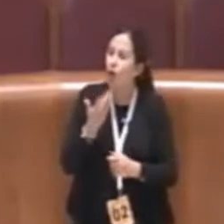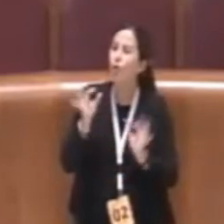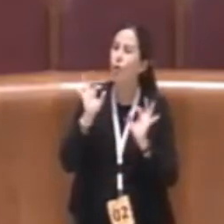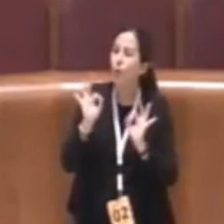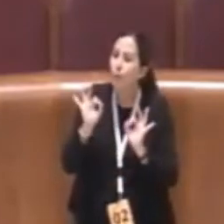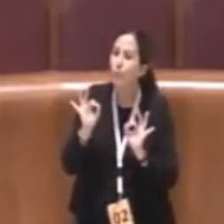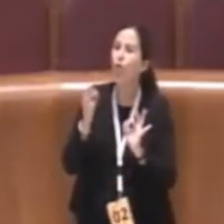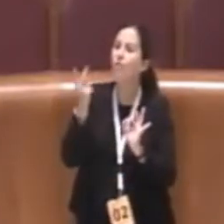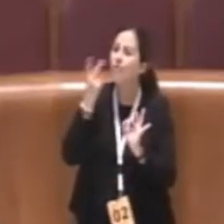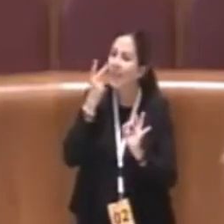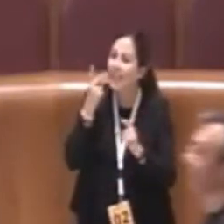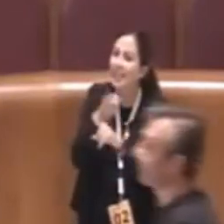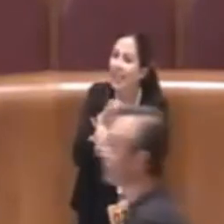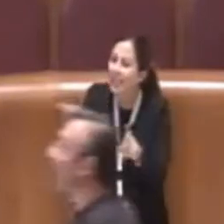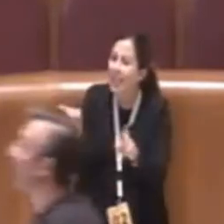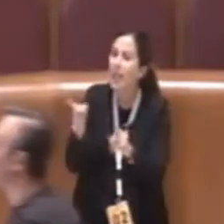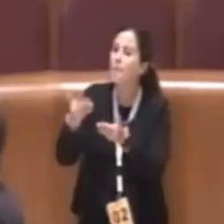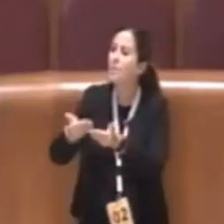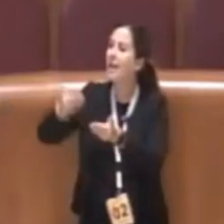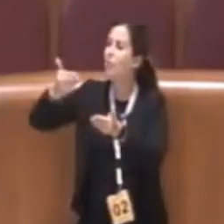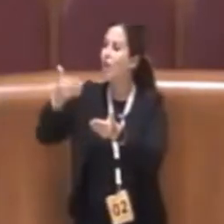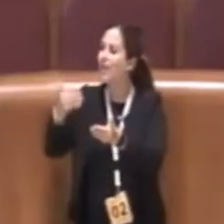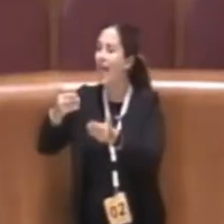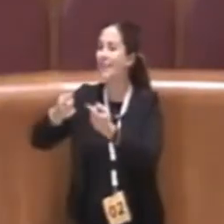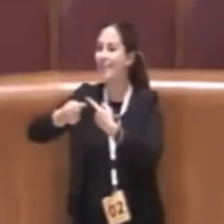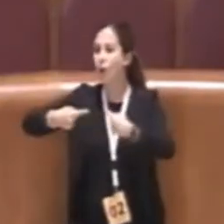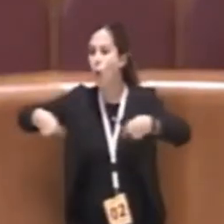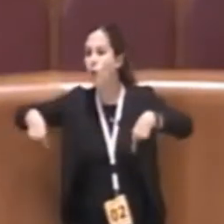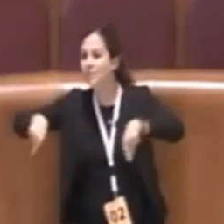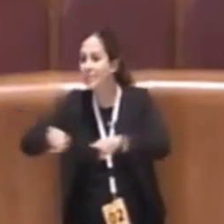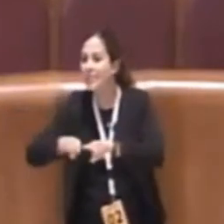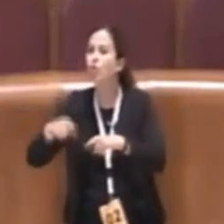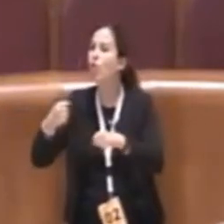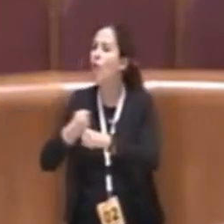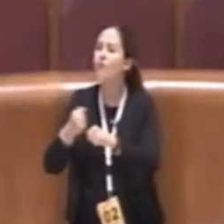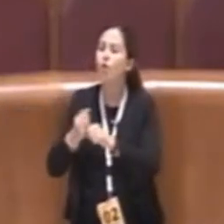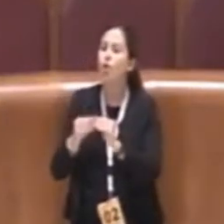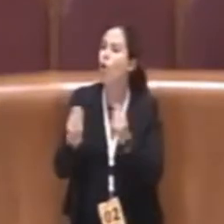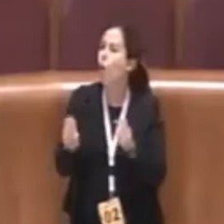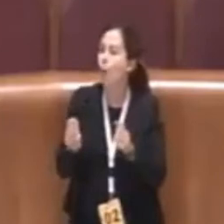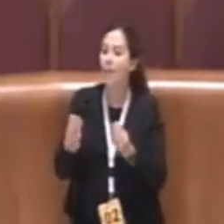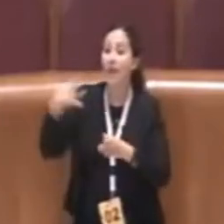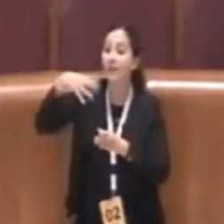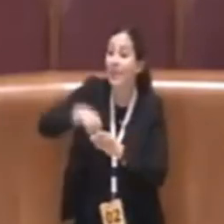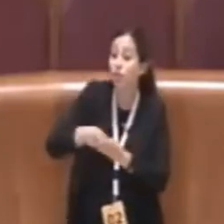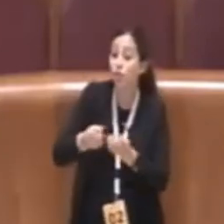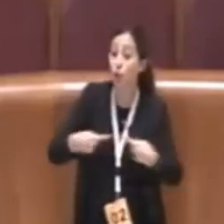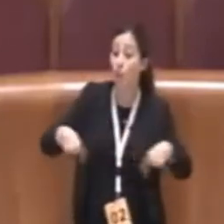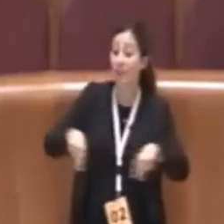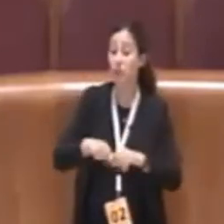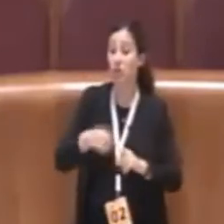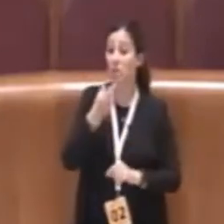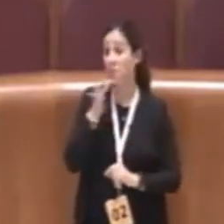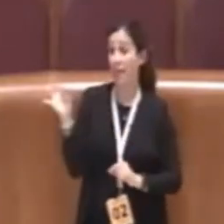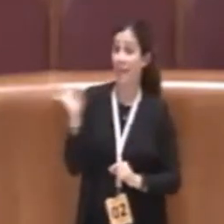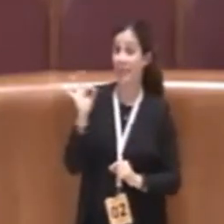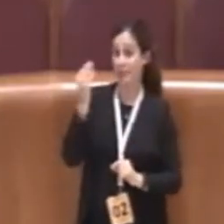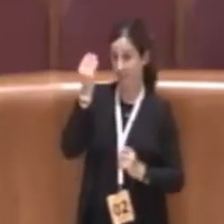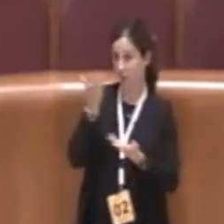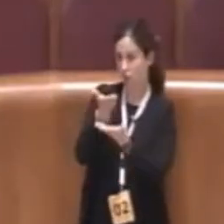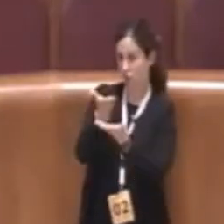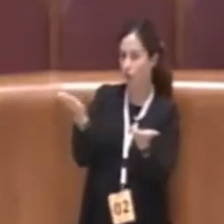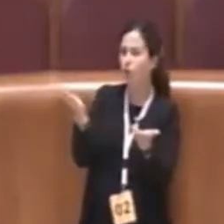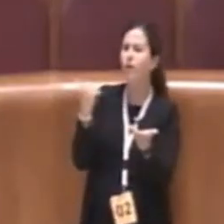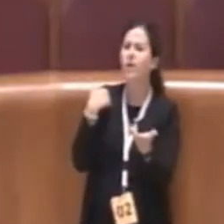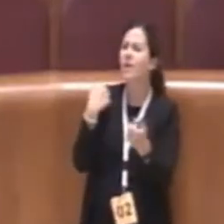precedenti consigliature come si lavorava in queste fantastiche commissioni allora ritorniamo sul